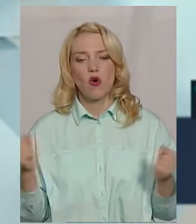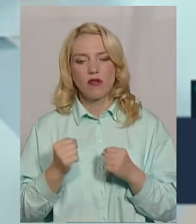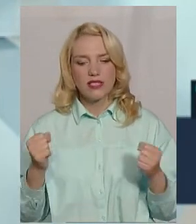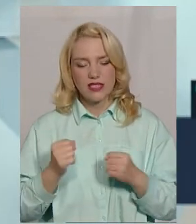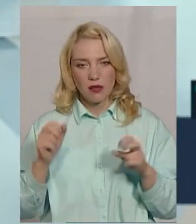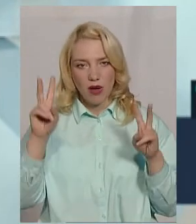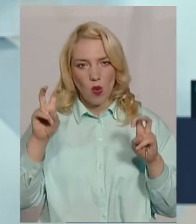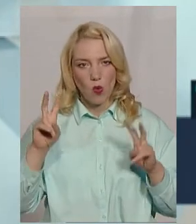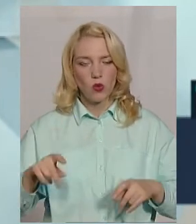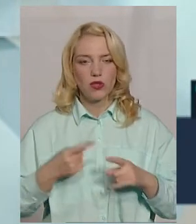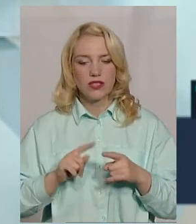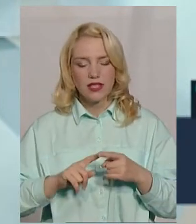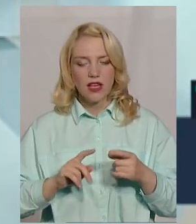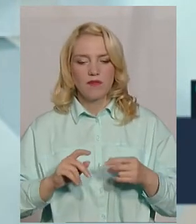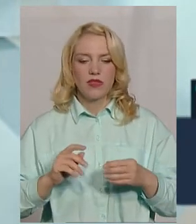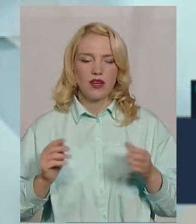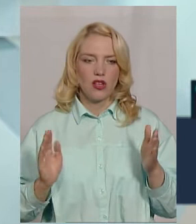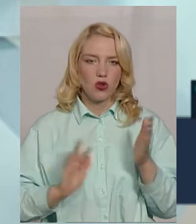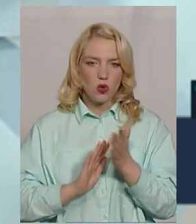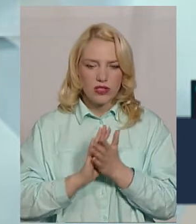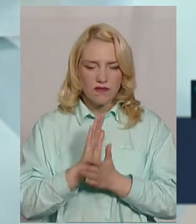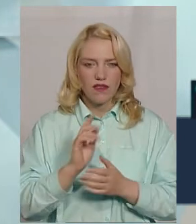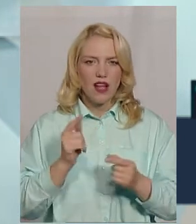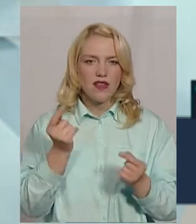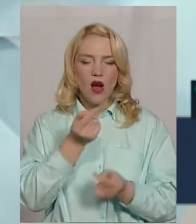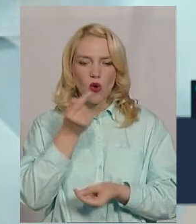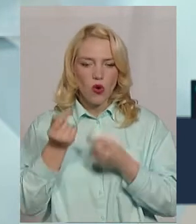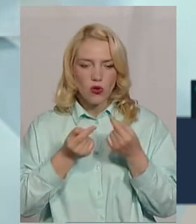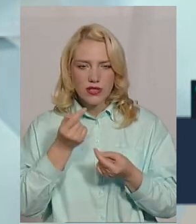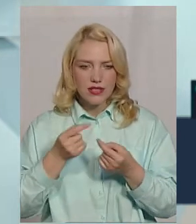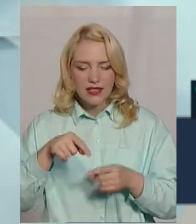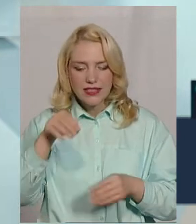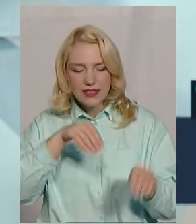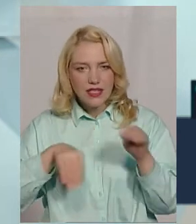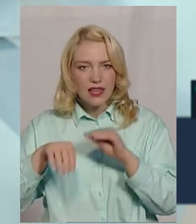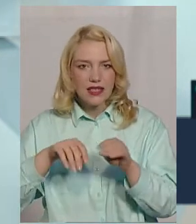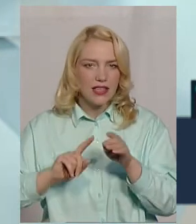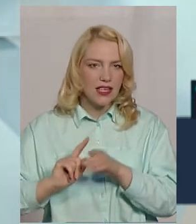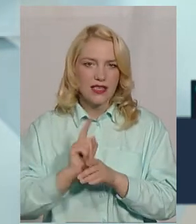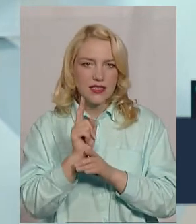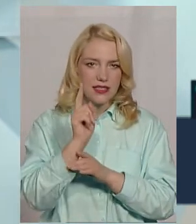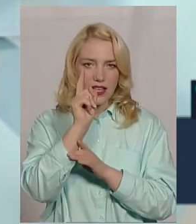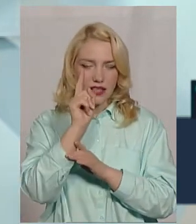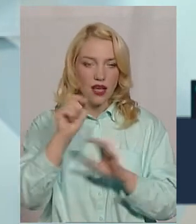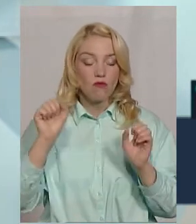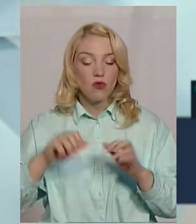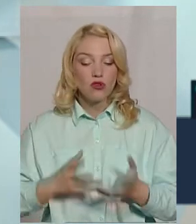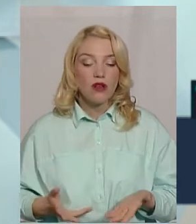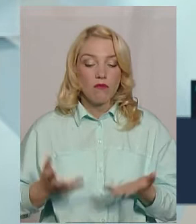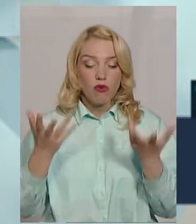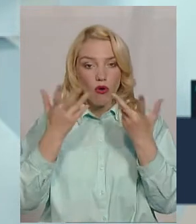це дозрівання, це колосіння, закладання зерна. Можна прорахувати вже певну